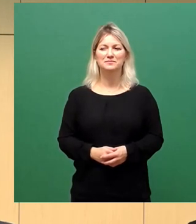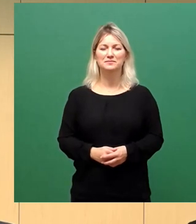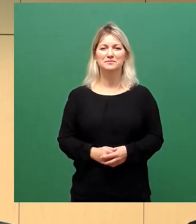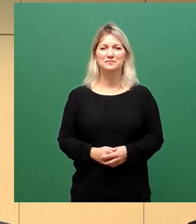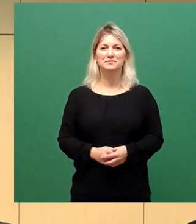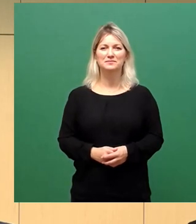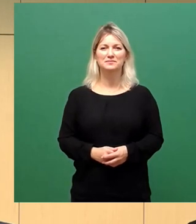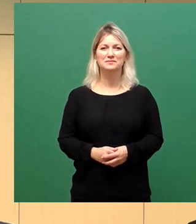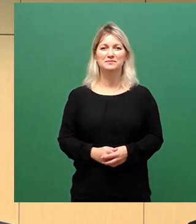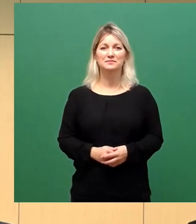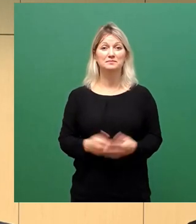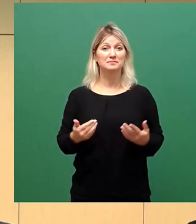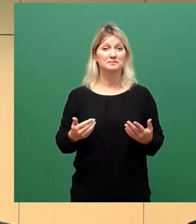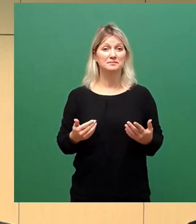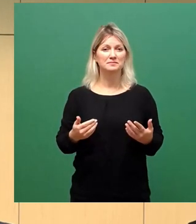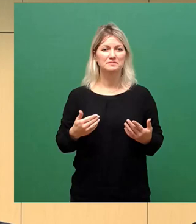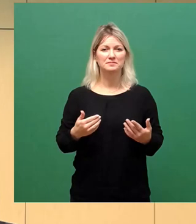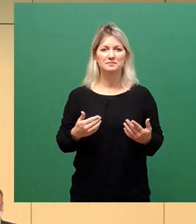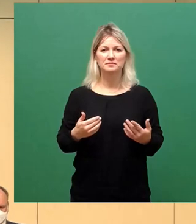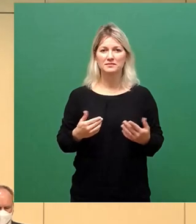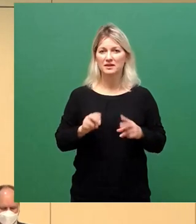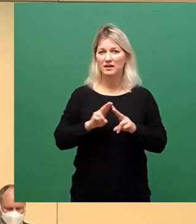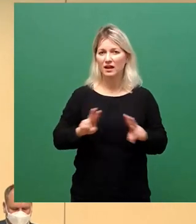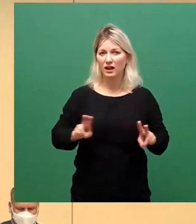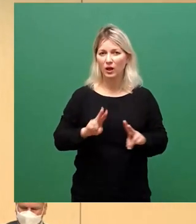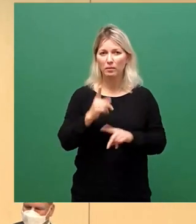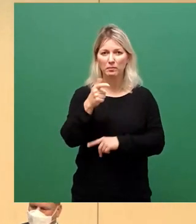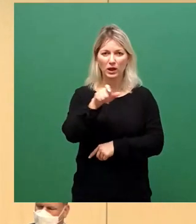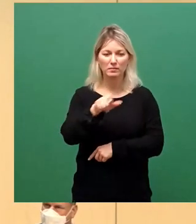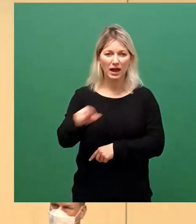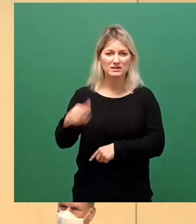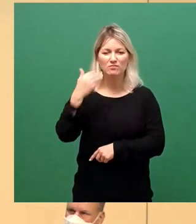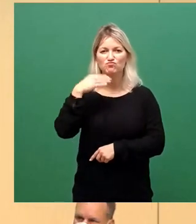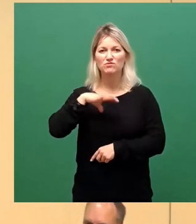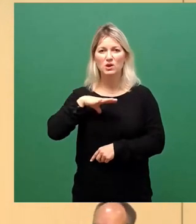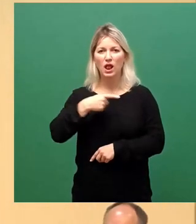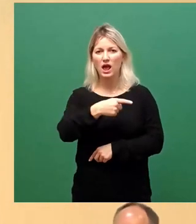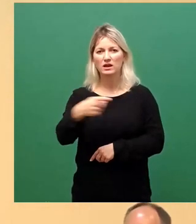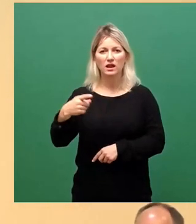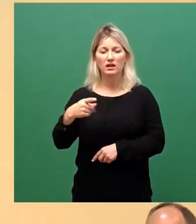Sehr geehrter Herr Oberbürgermeister, liebe Kolleginnen und Kollegen, ich muss erst mal sacken lassen gerade.